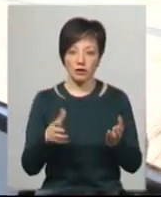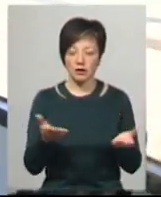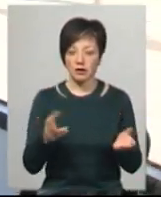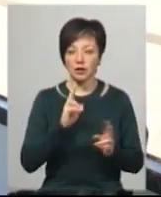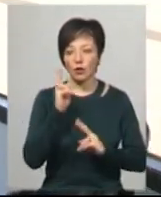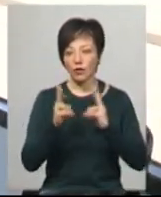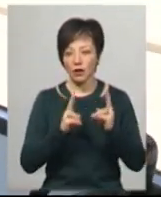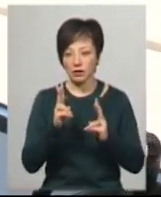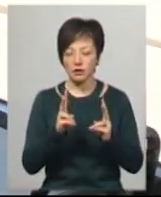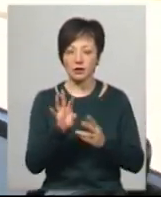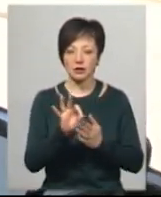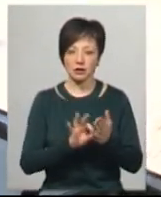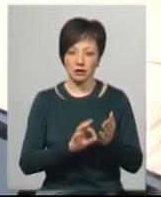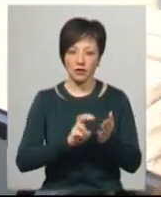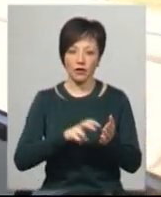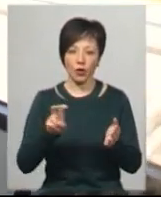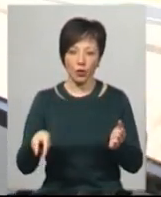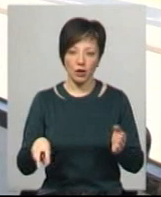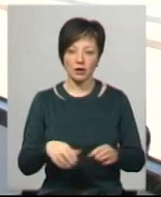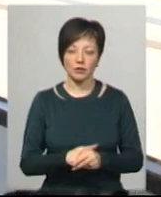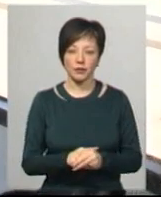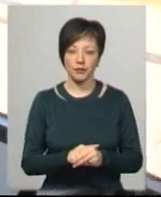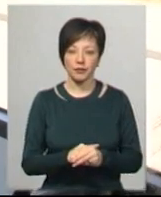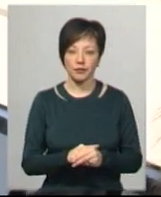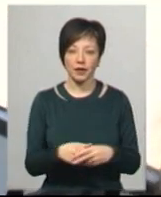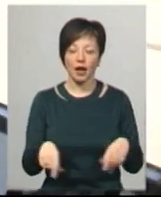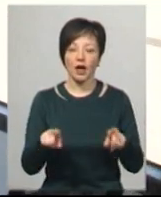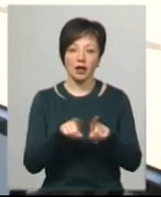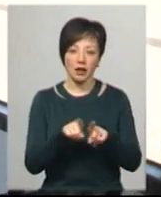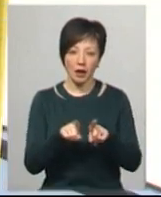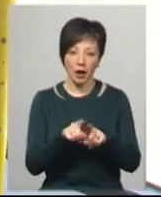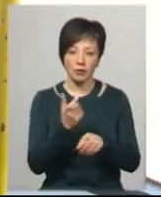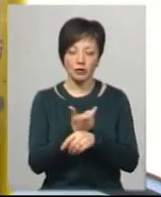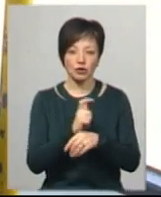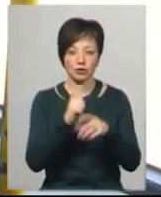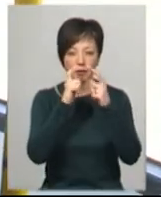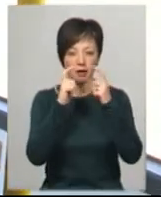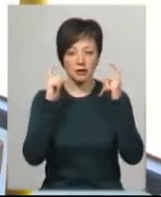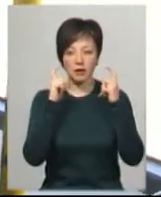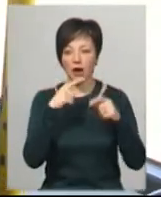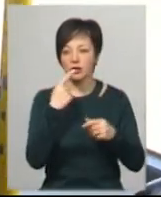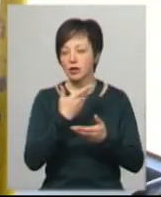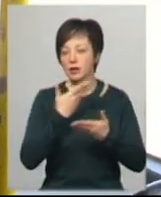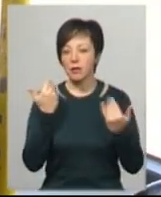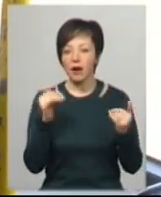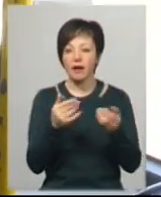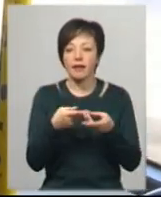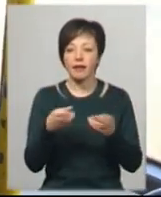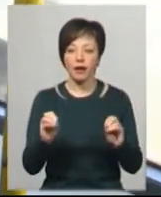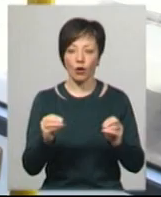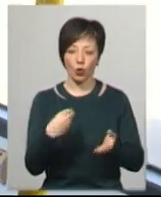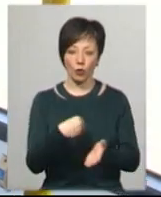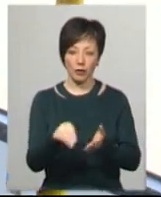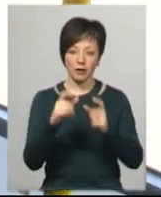даєш одразу у дверях, то вони виходять назад. А так приходить більшість масок. Дуже багато кажуть, що немає де купити масок.